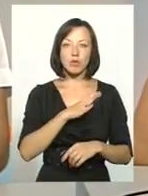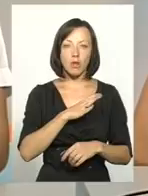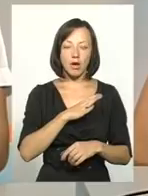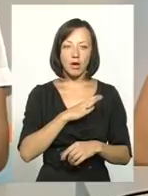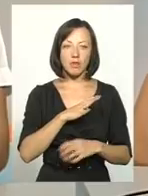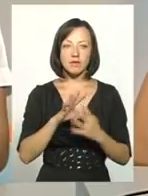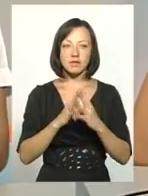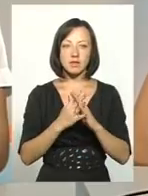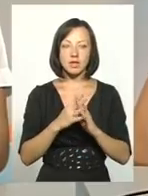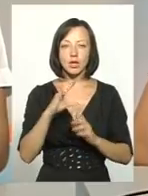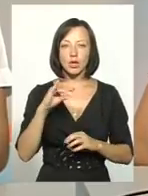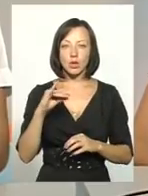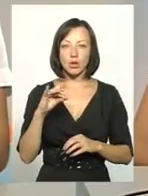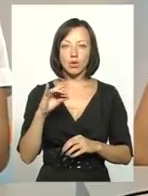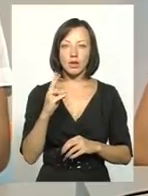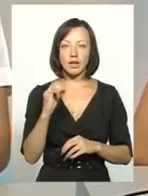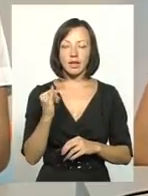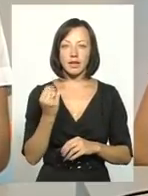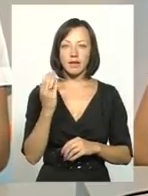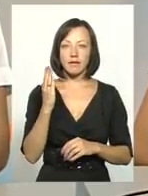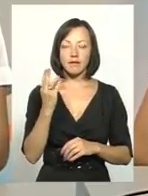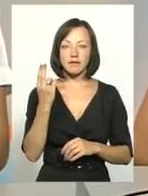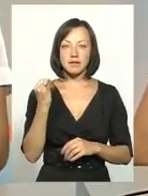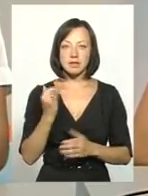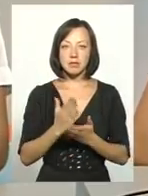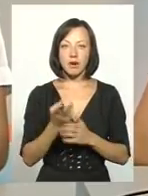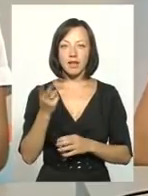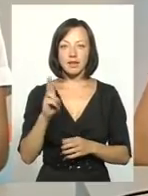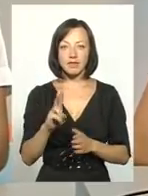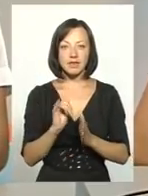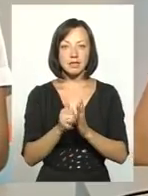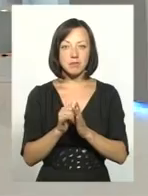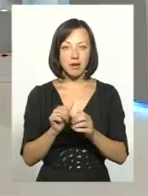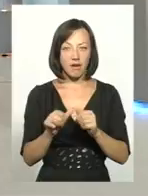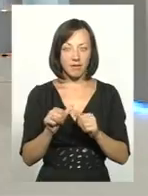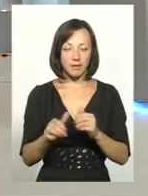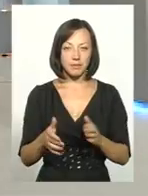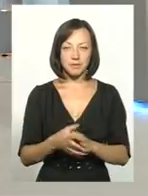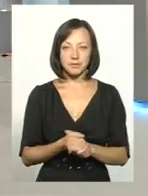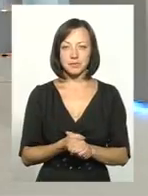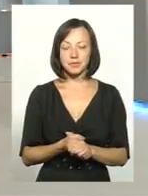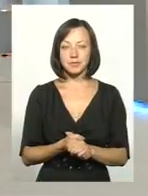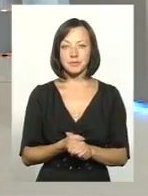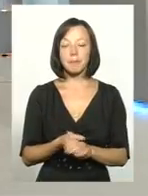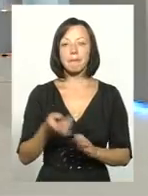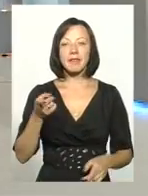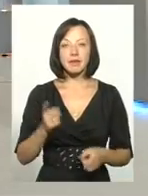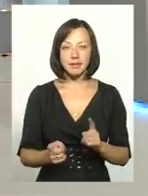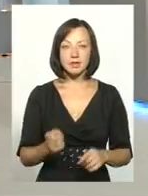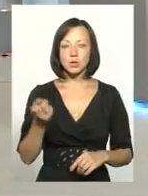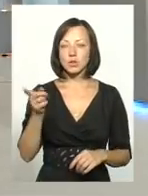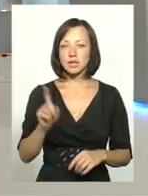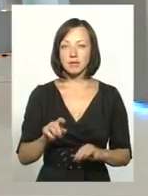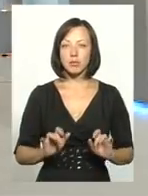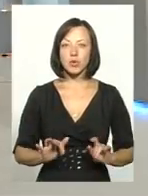в селі Юрківці, яке має дві заправки. Тобто, дійсно, оті